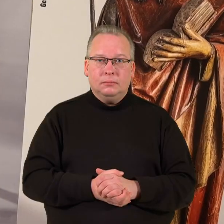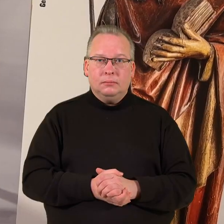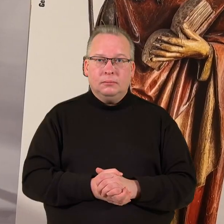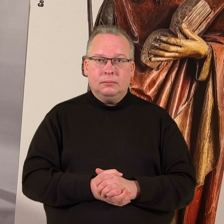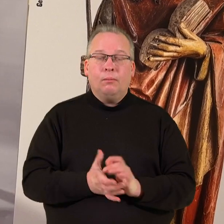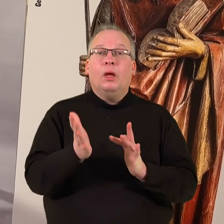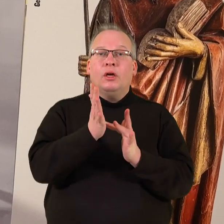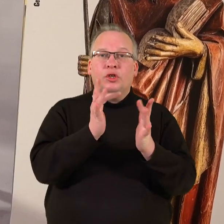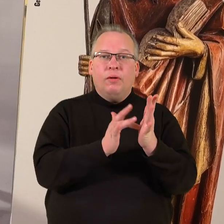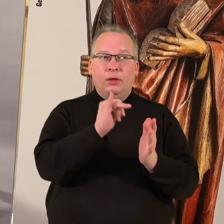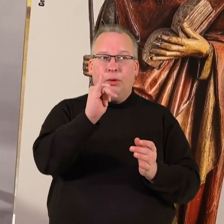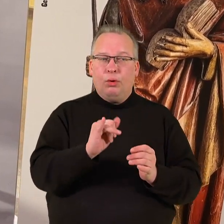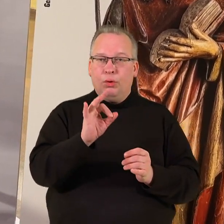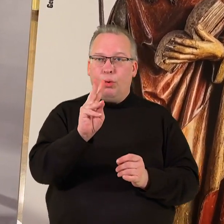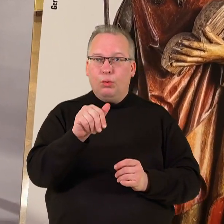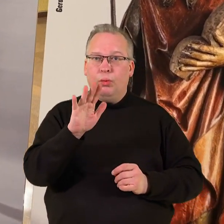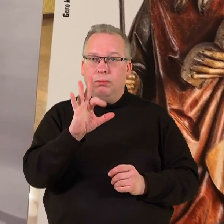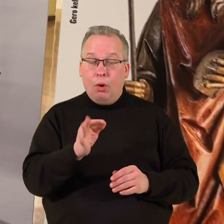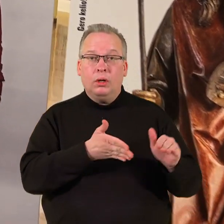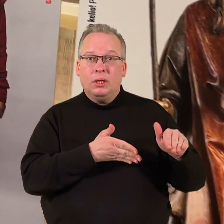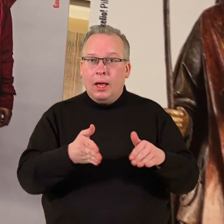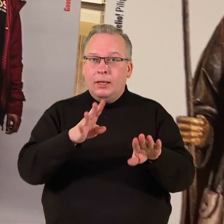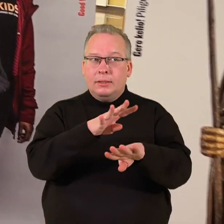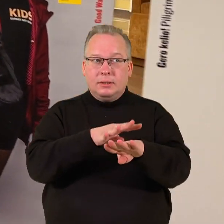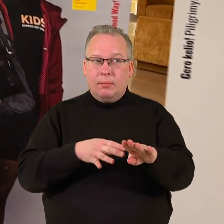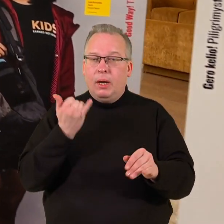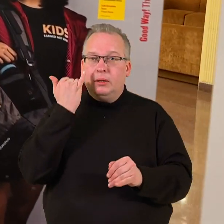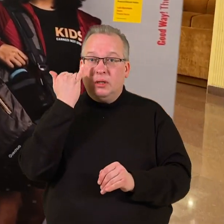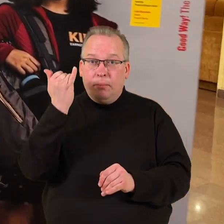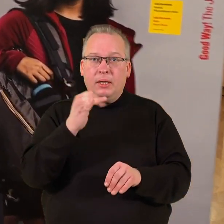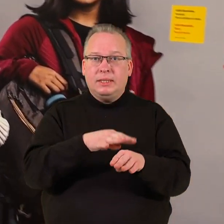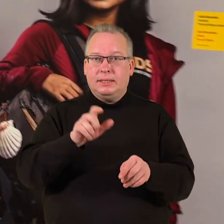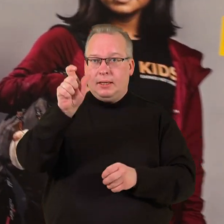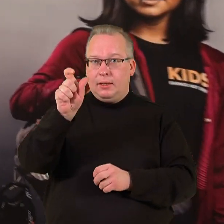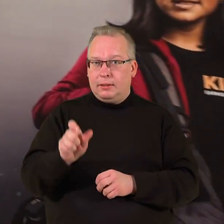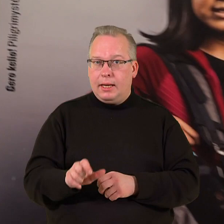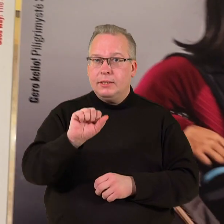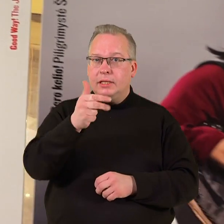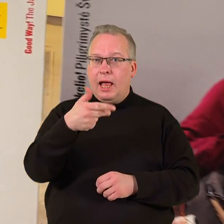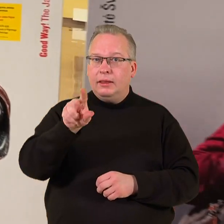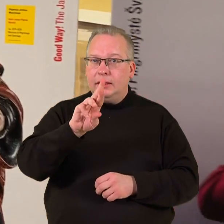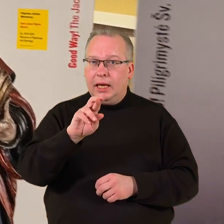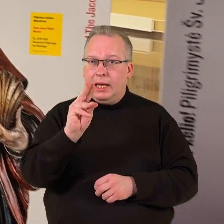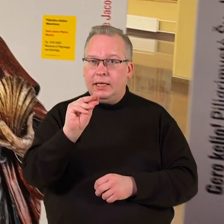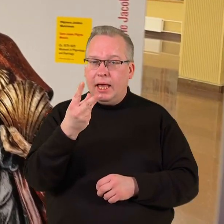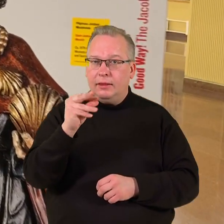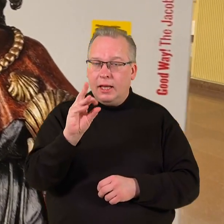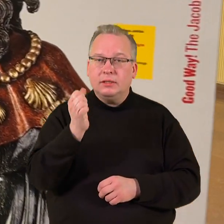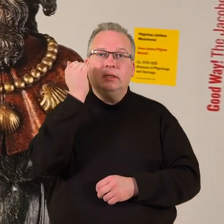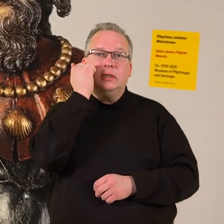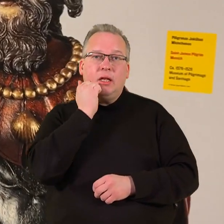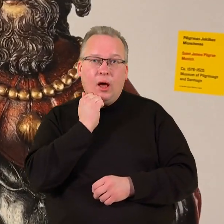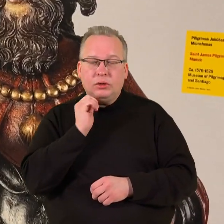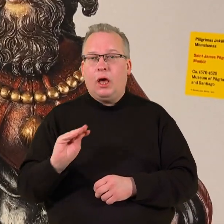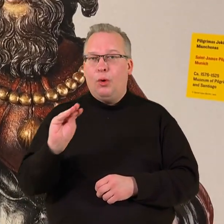Šventojo Jakubo kelias, pasak parodosiaime inicijatorijas signatarijas Laimos Andrikinis, yra seniausia Europos